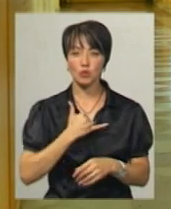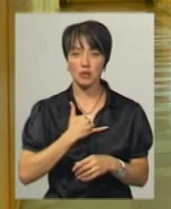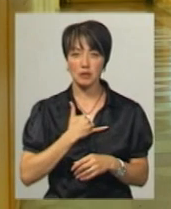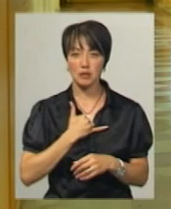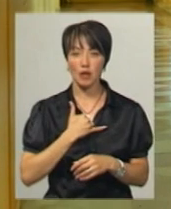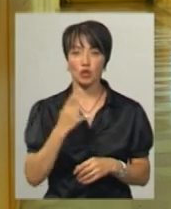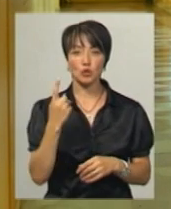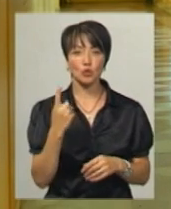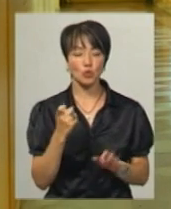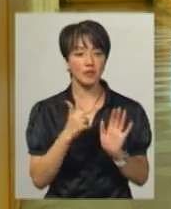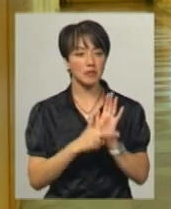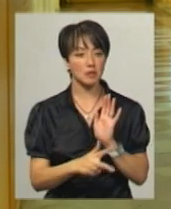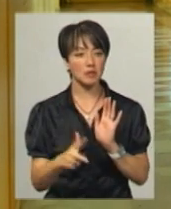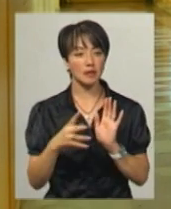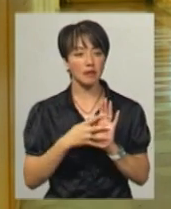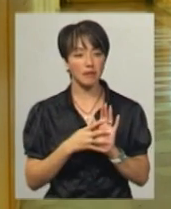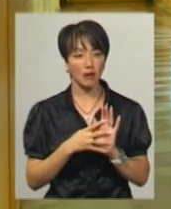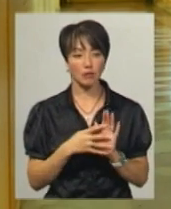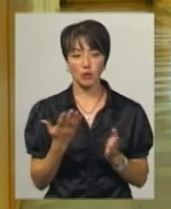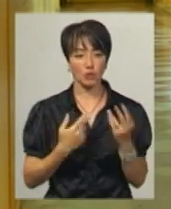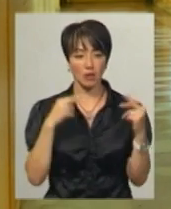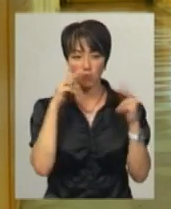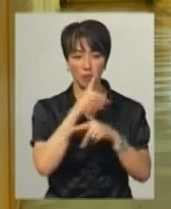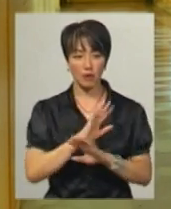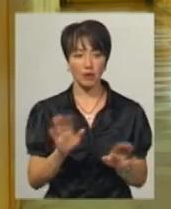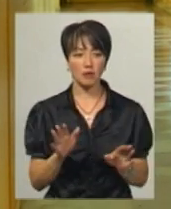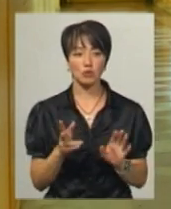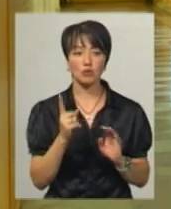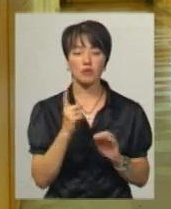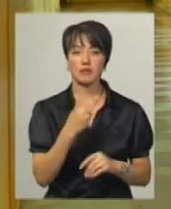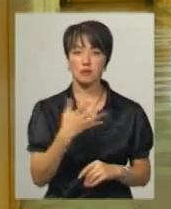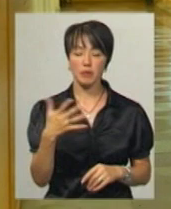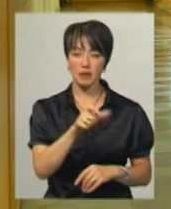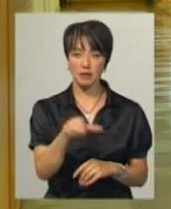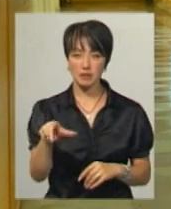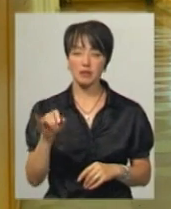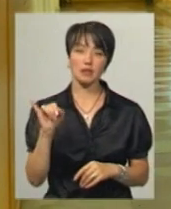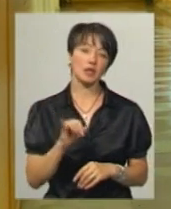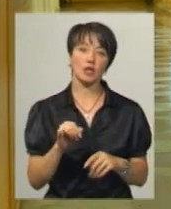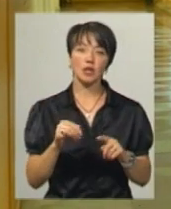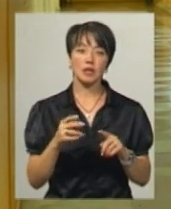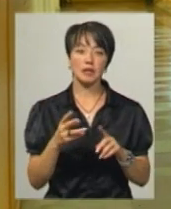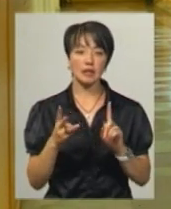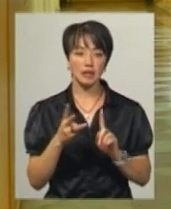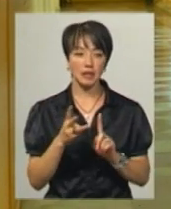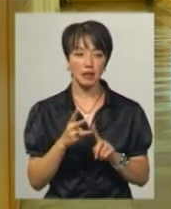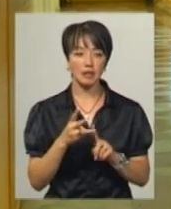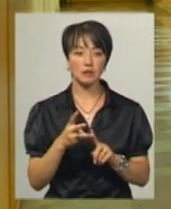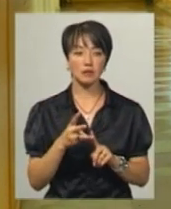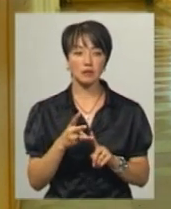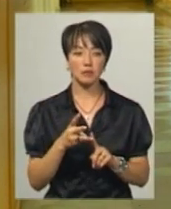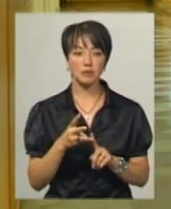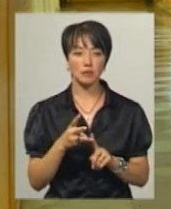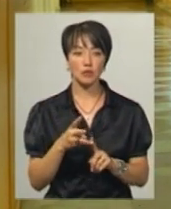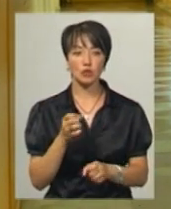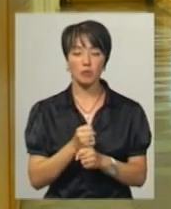189, якщо мені не зраджує пам'ять, там 25 кандидатів. І третім, скажімо так, жеребкування, ми